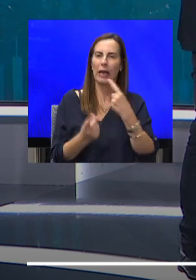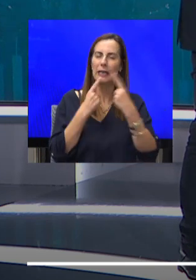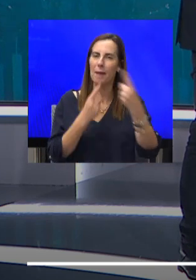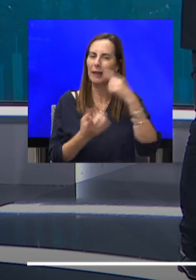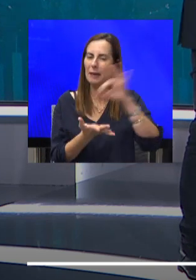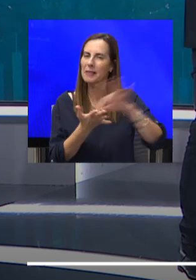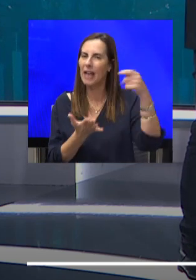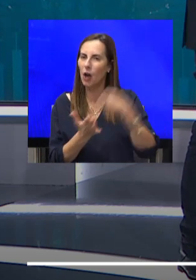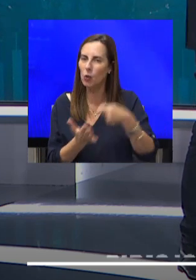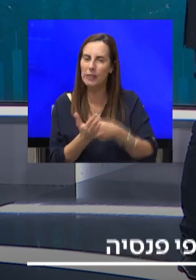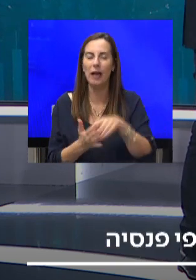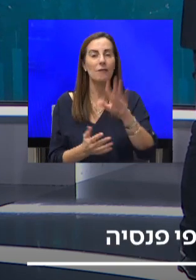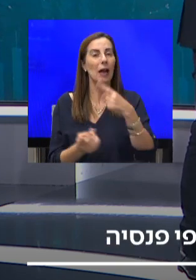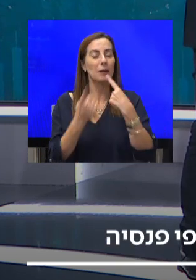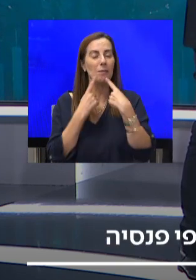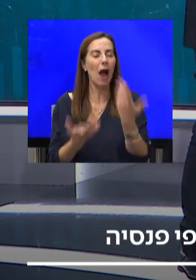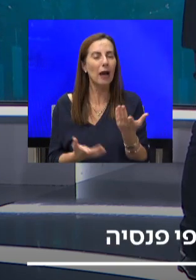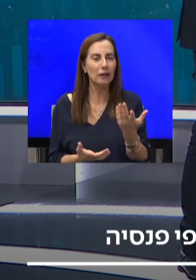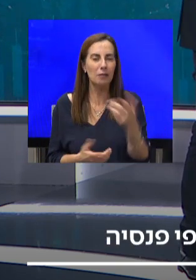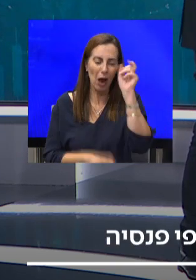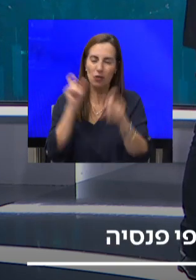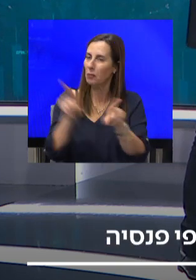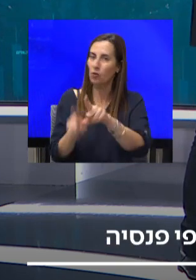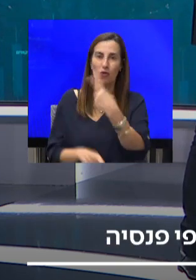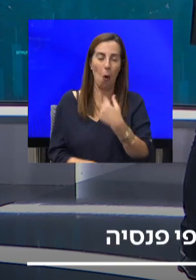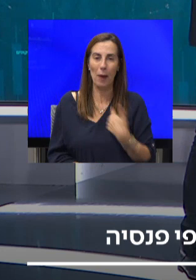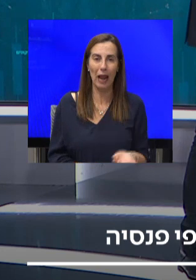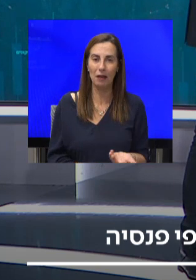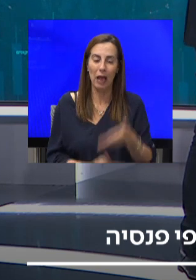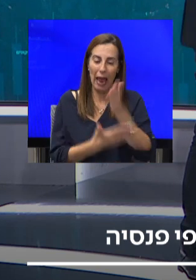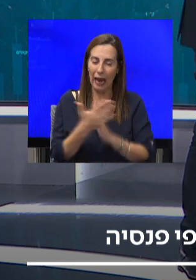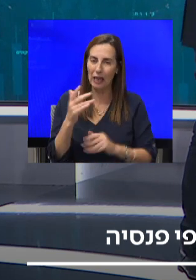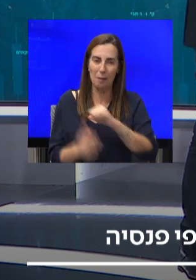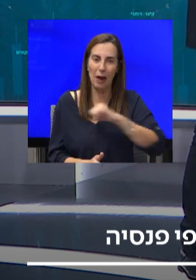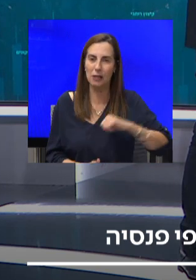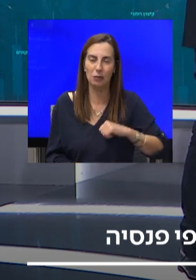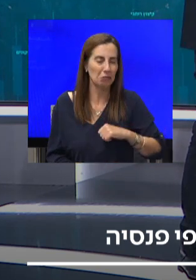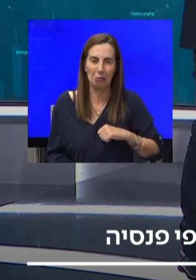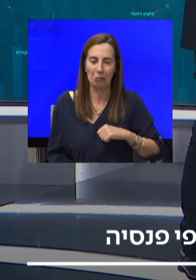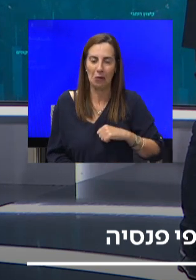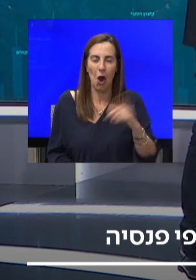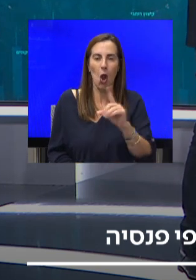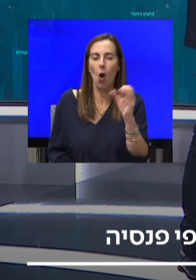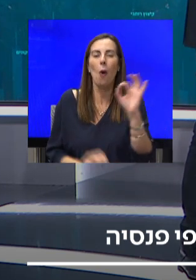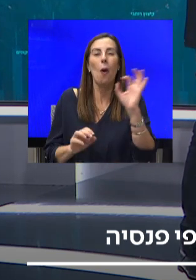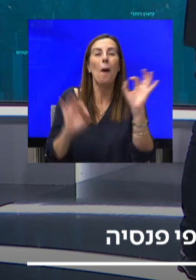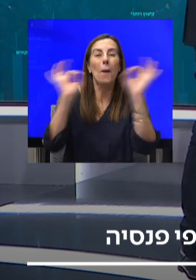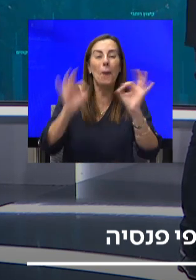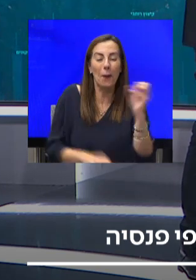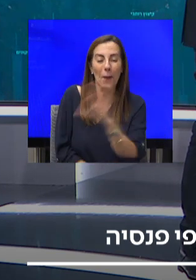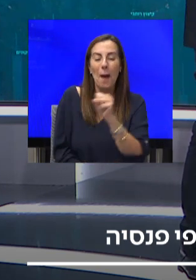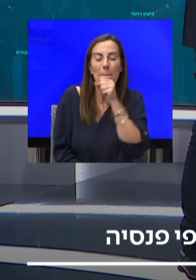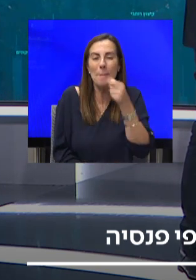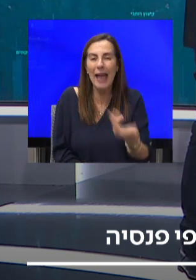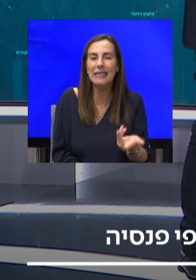קצת עם אנשי תעשייה, והם אמרו, בדיוק מה שאתה אמרת, תשמע, חלק גדול מעצמאים פשוט בוחרים לא להפריש לפנסיה, אז יאללה, אלה שזה, שתהיה להם את האפשרות.